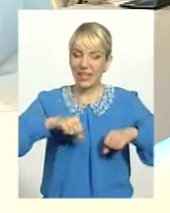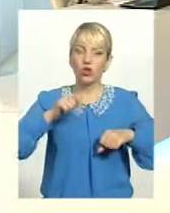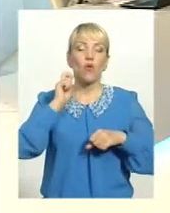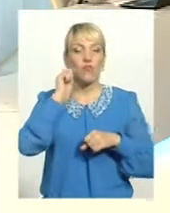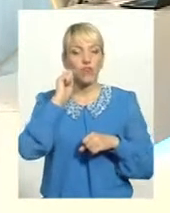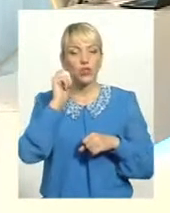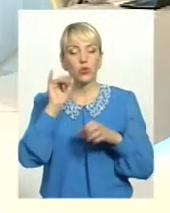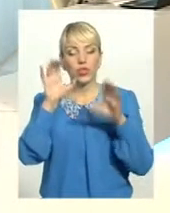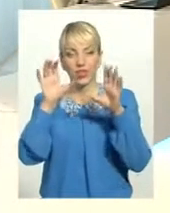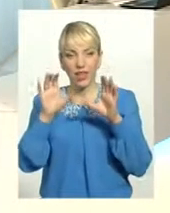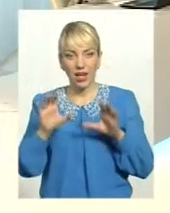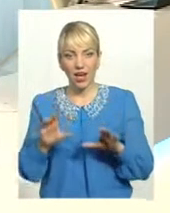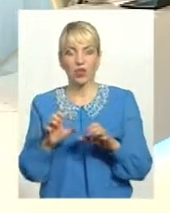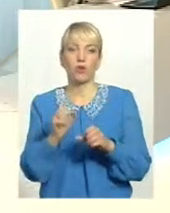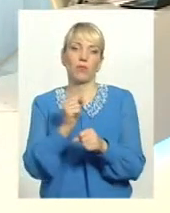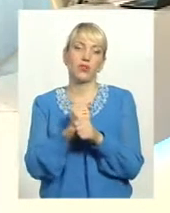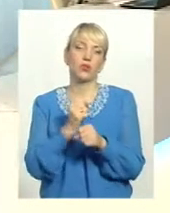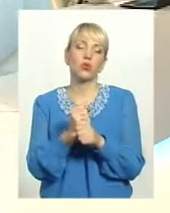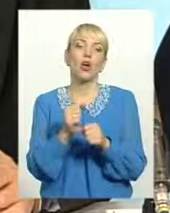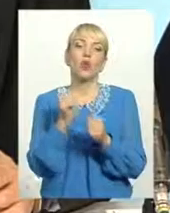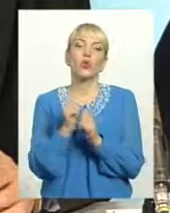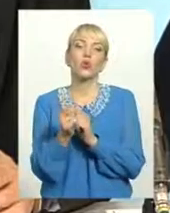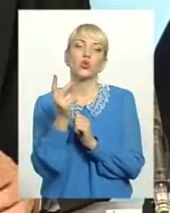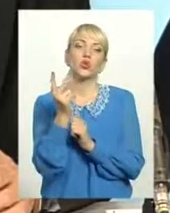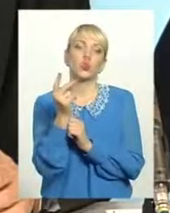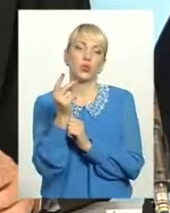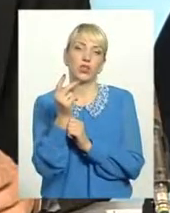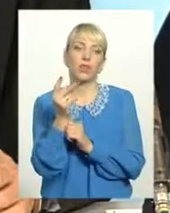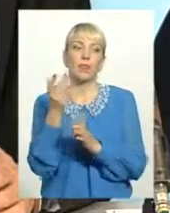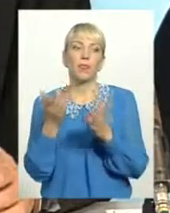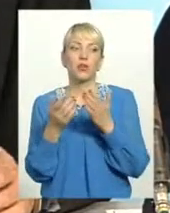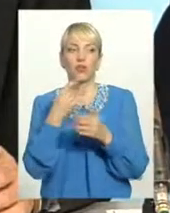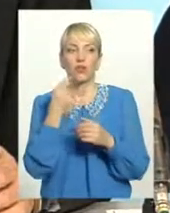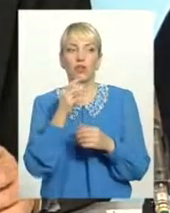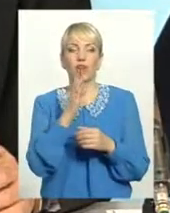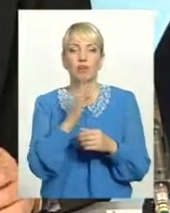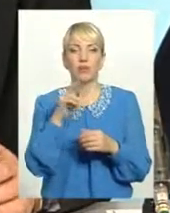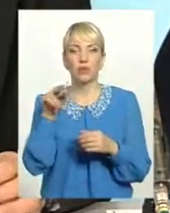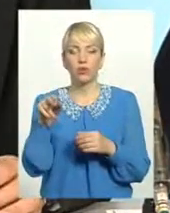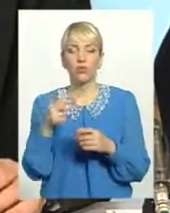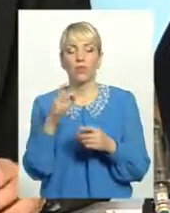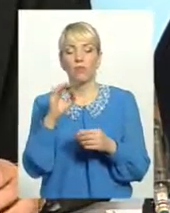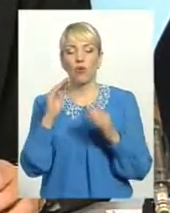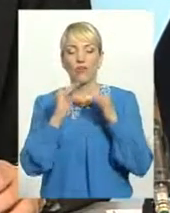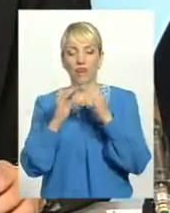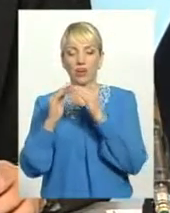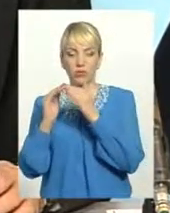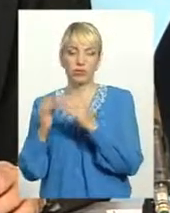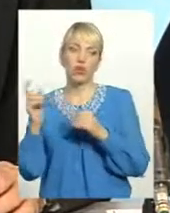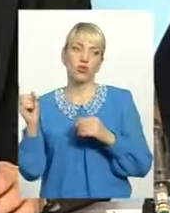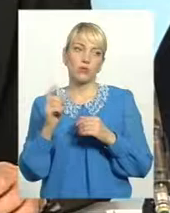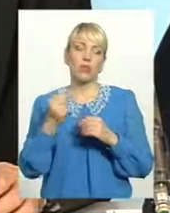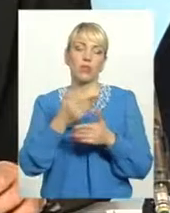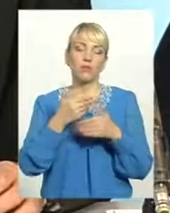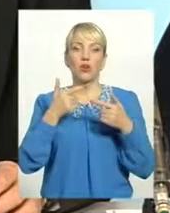працюють. Так, кожен другий тільки в нашій області. От якщо говорив Валерій Петрович про фермерське господарство, і ми говорили